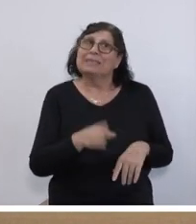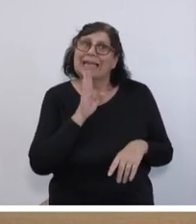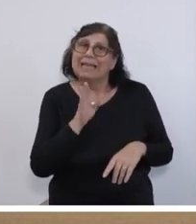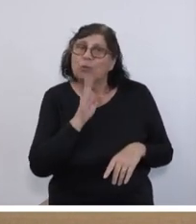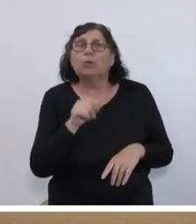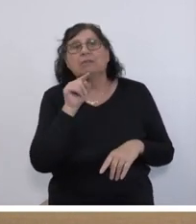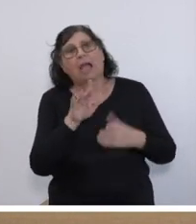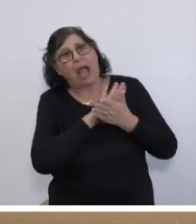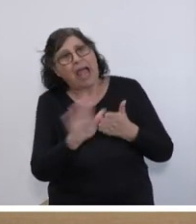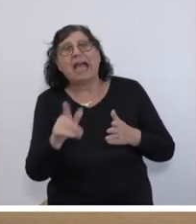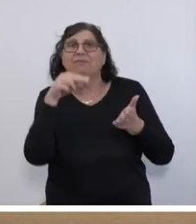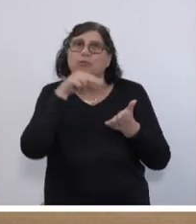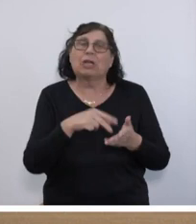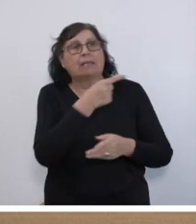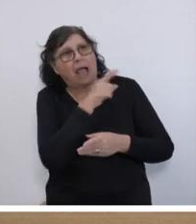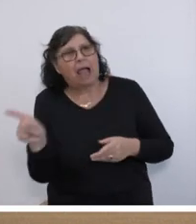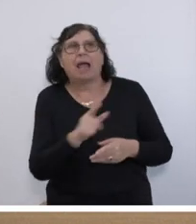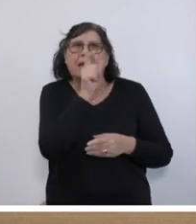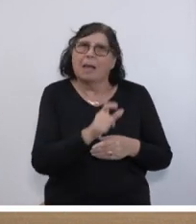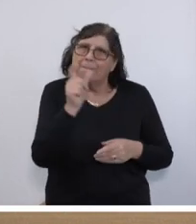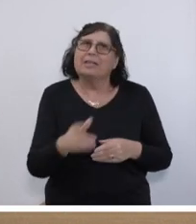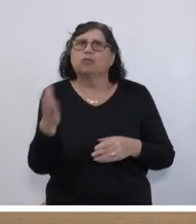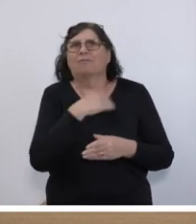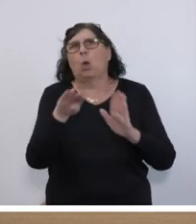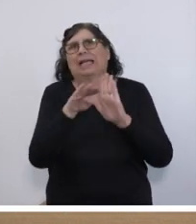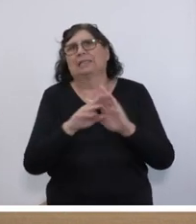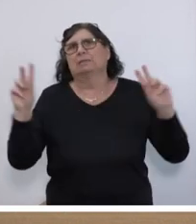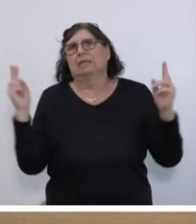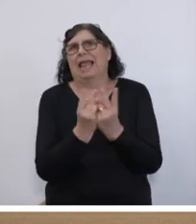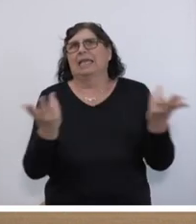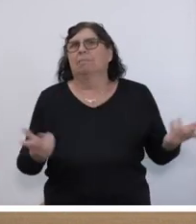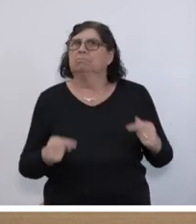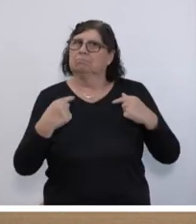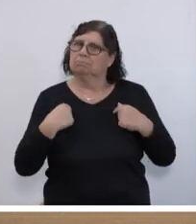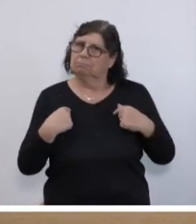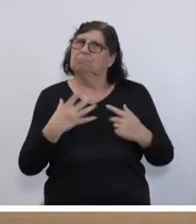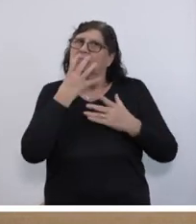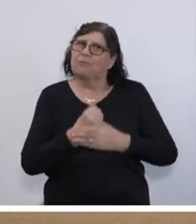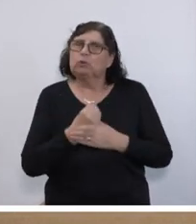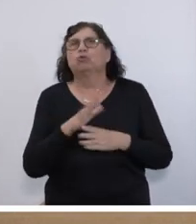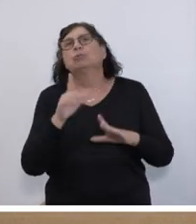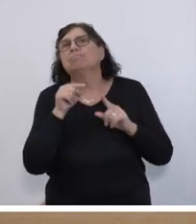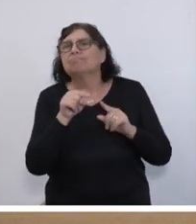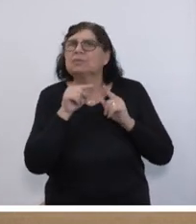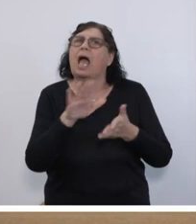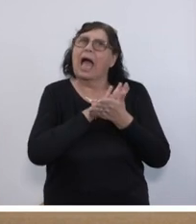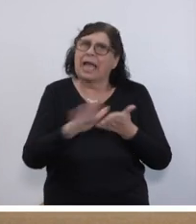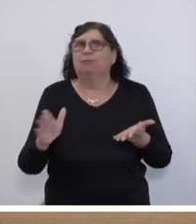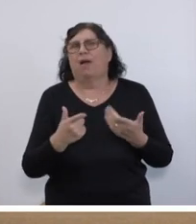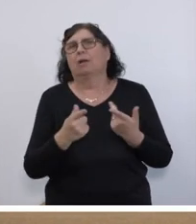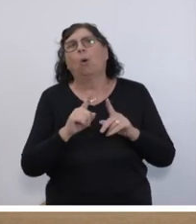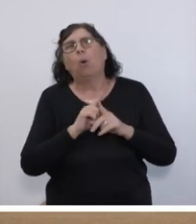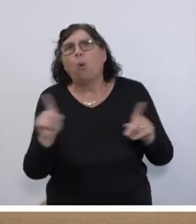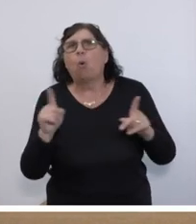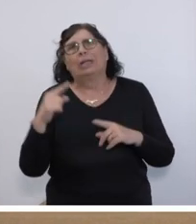wenn da einfach steht, alle Menschen sind vor dem Gesetz gleich. Und das ist unser Anliegen, die Sache zu vereinfachen, ohne